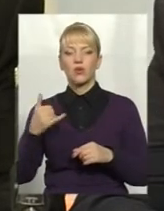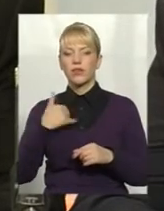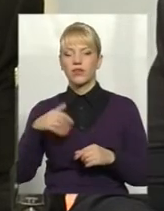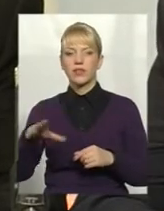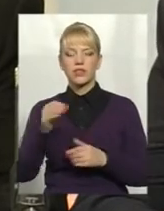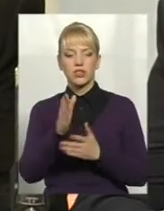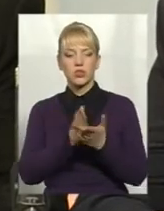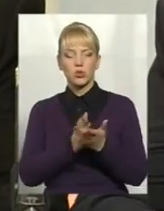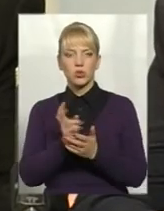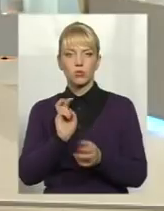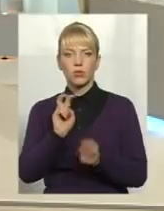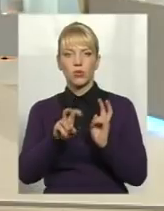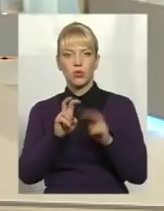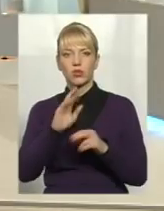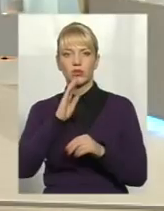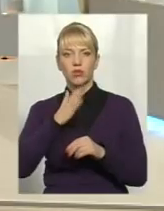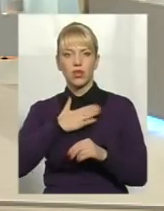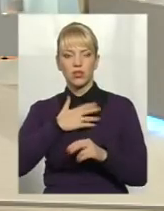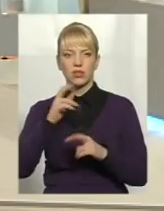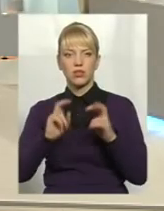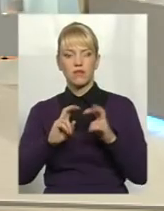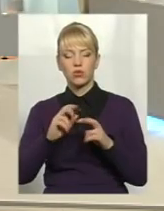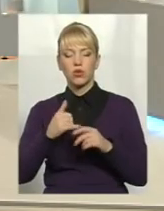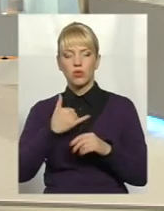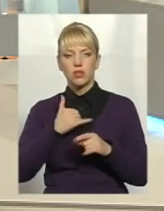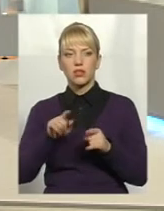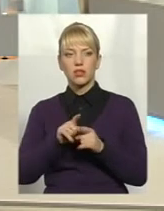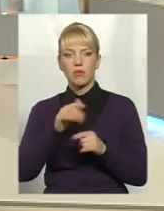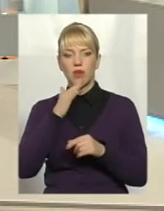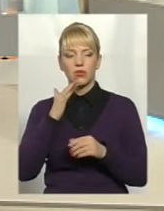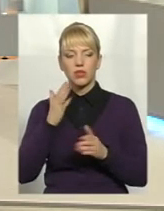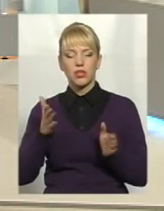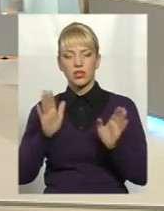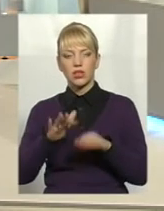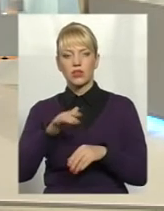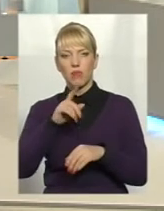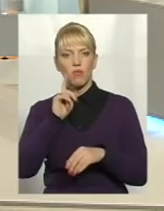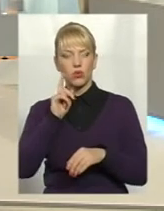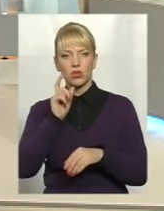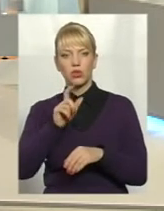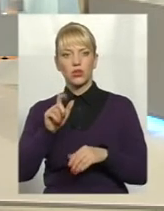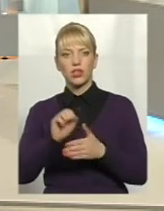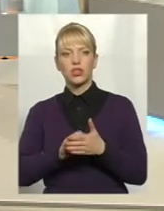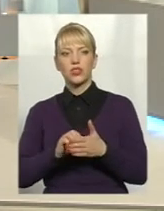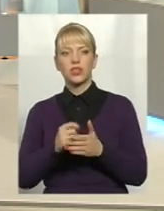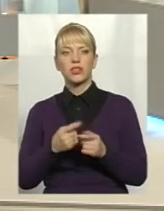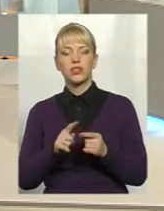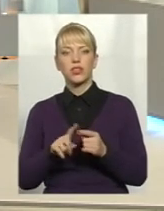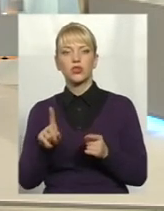багато молодих людей. І зараз залишається багато молодих людей. Через те, що робота у нас,